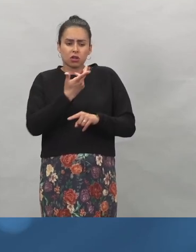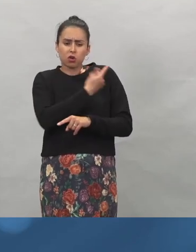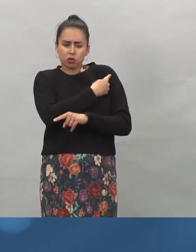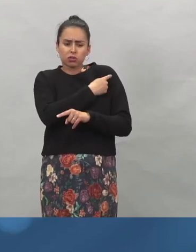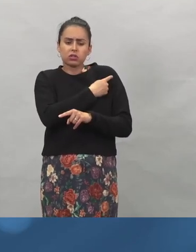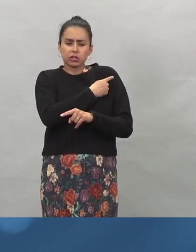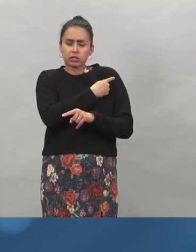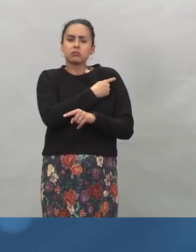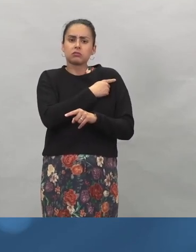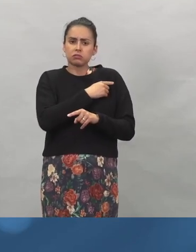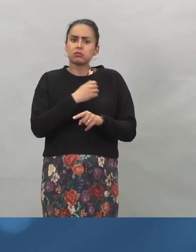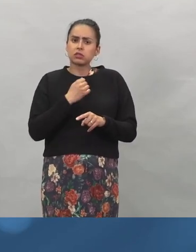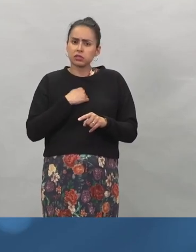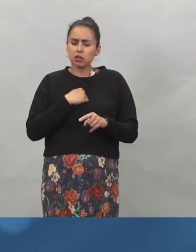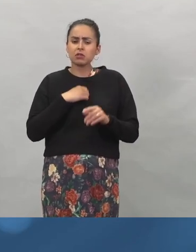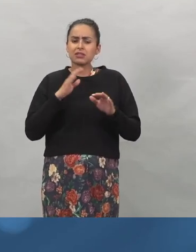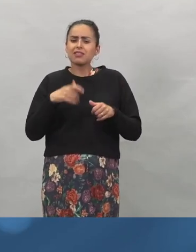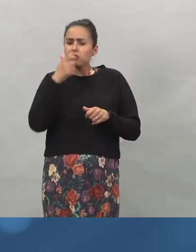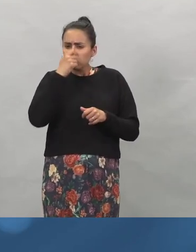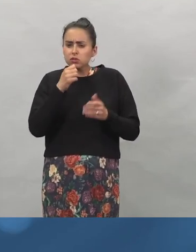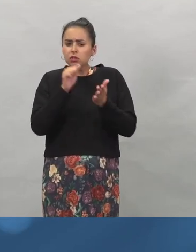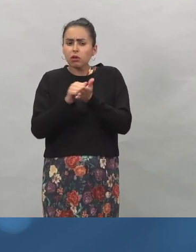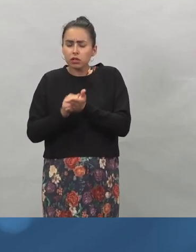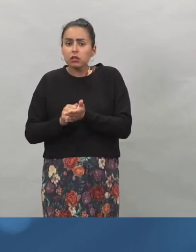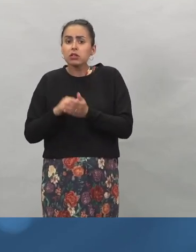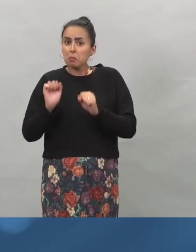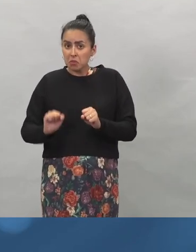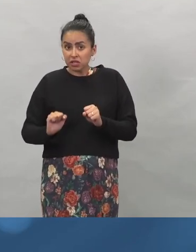kaltaisia oireita, täytyykö mennä koronatestiin?